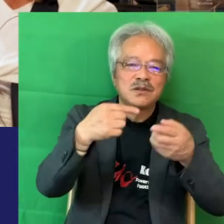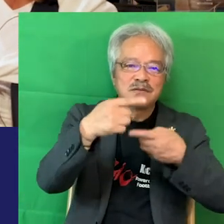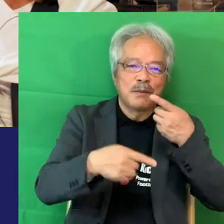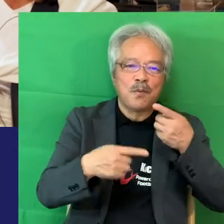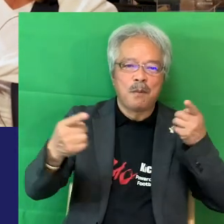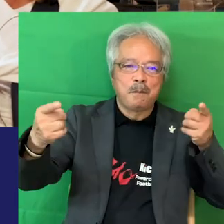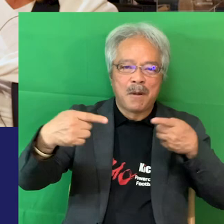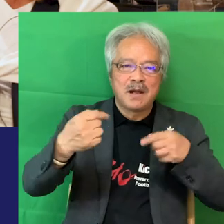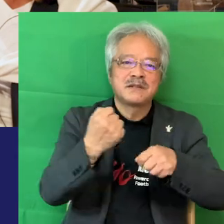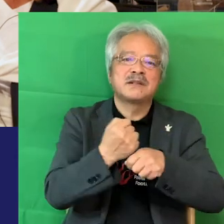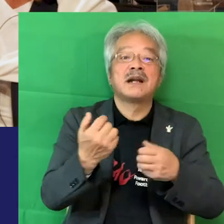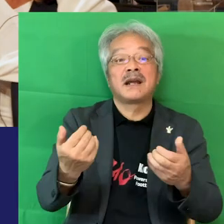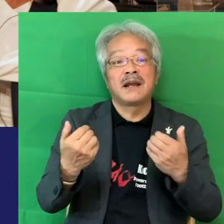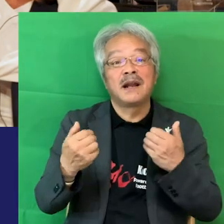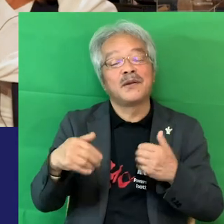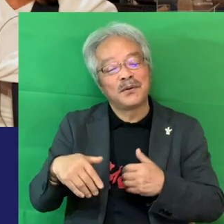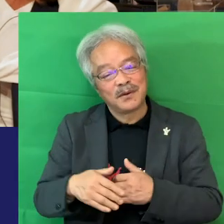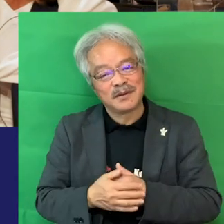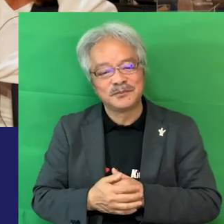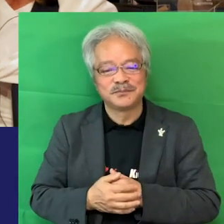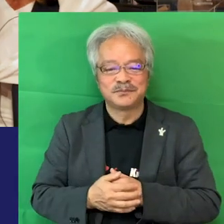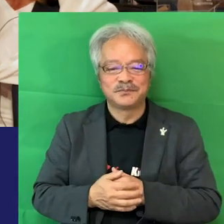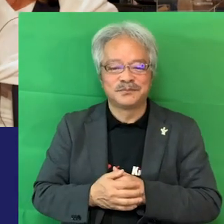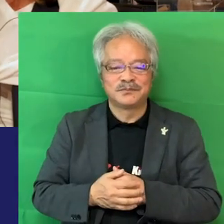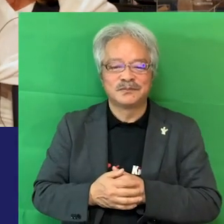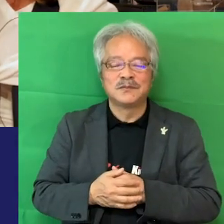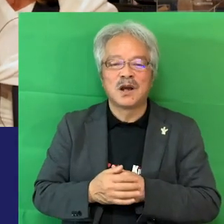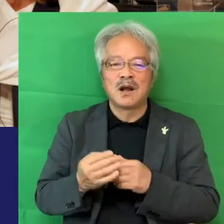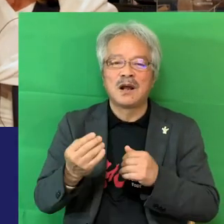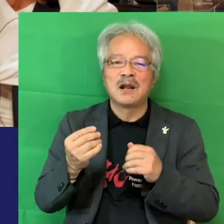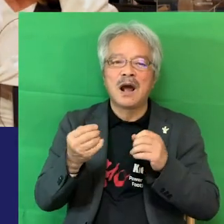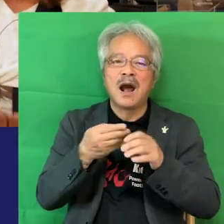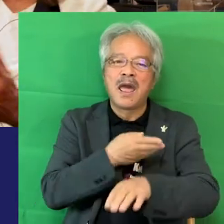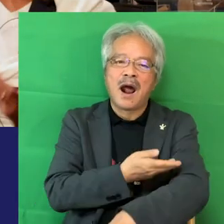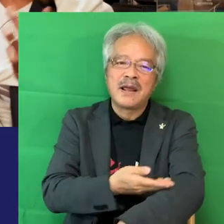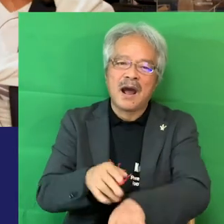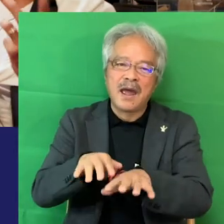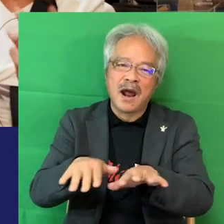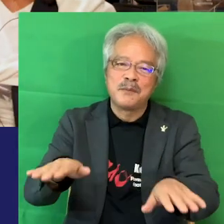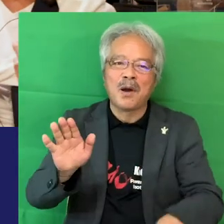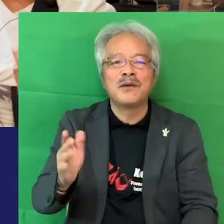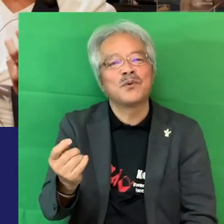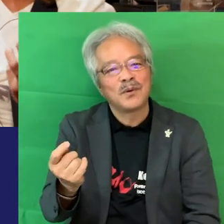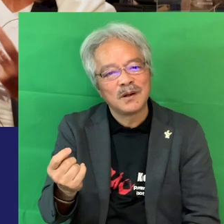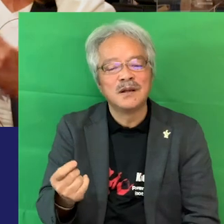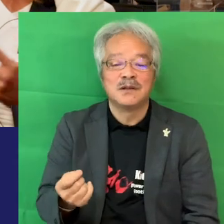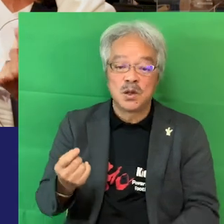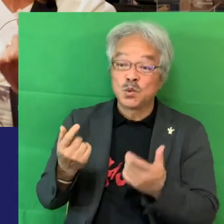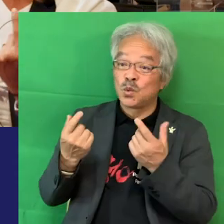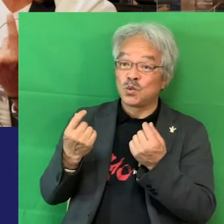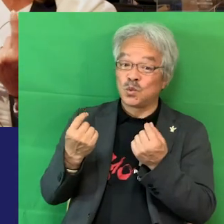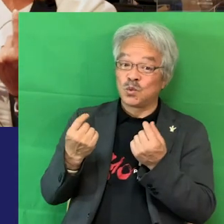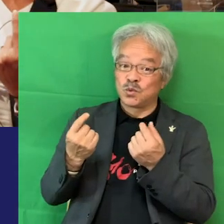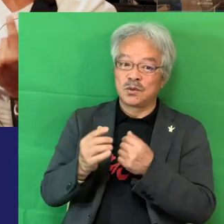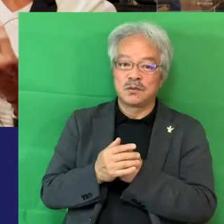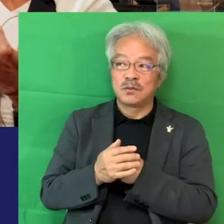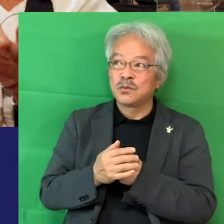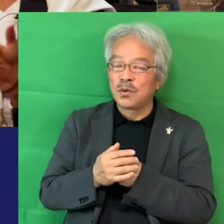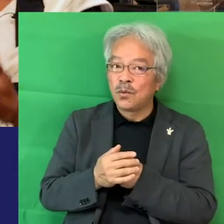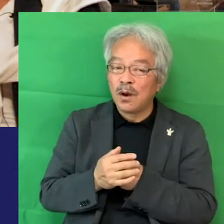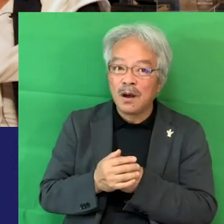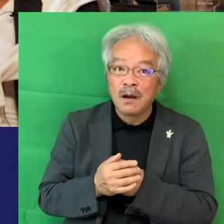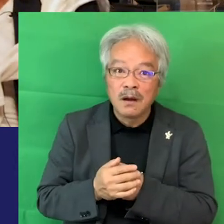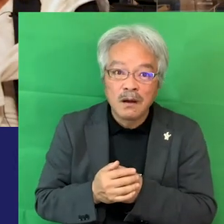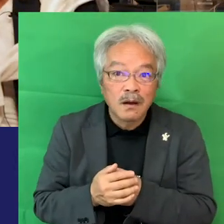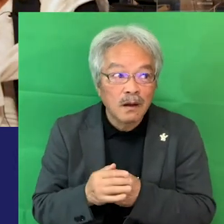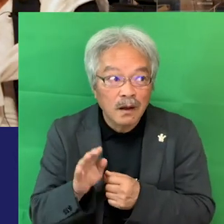のよなんかトレンドみたいなのあったりとかするのかな新しいのを生み出したんで若者の世代がこうみたいなそれはあるの?